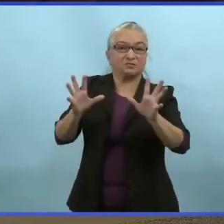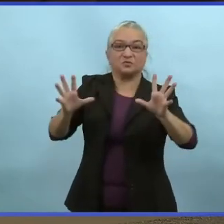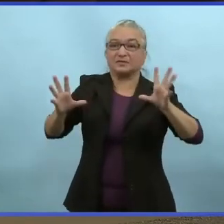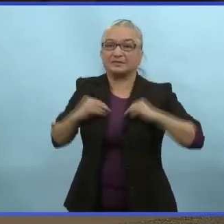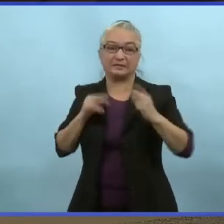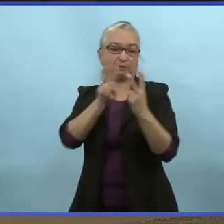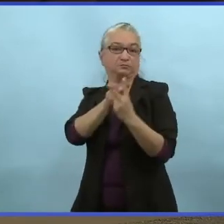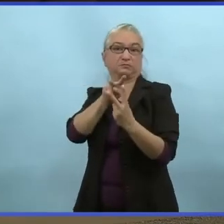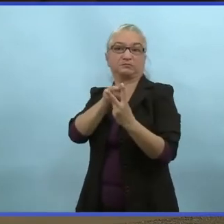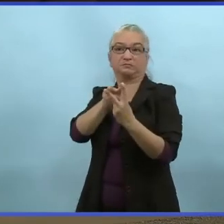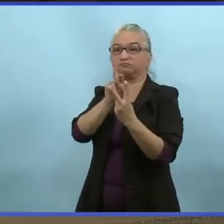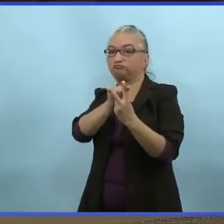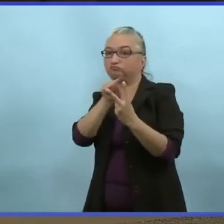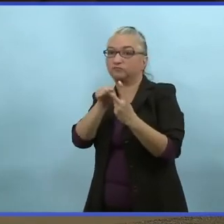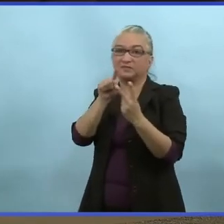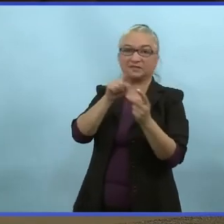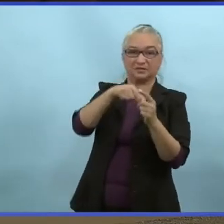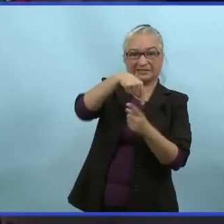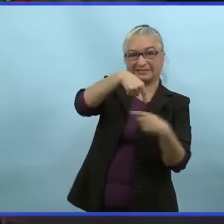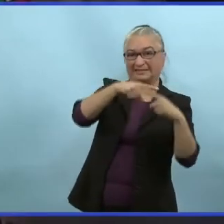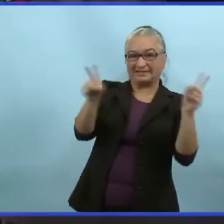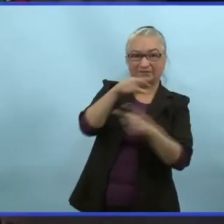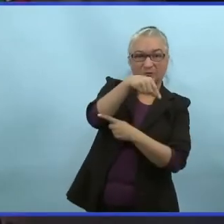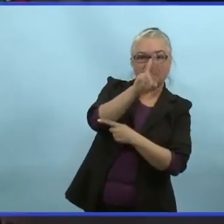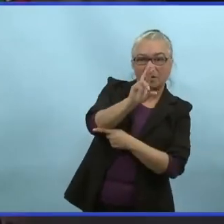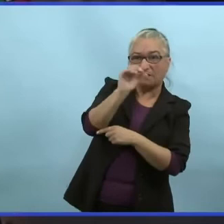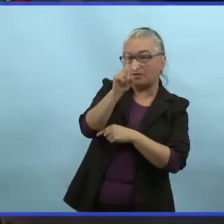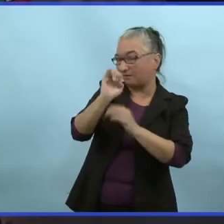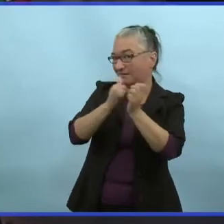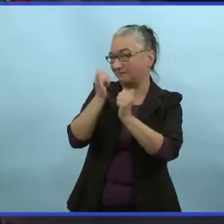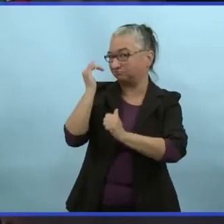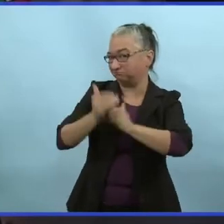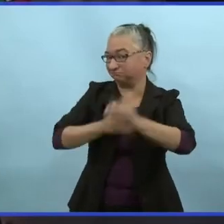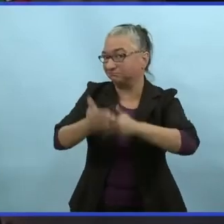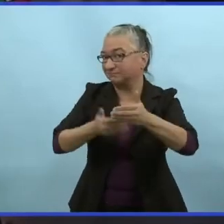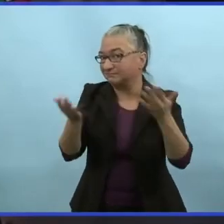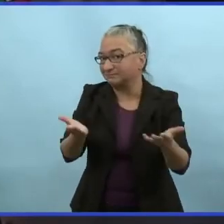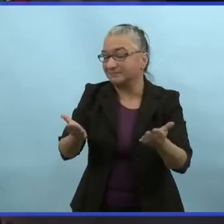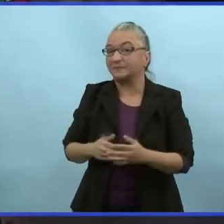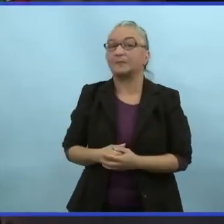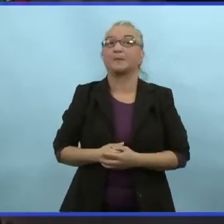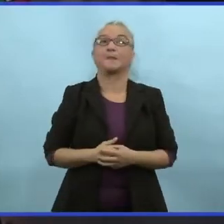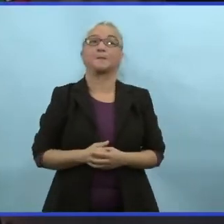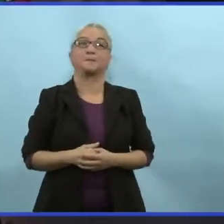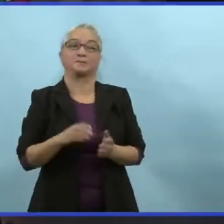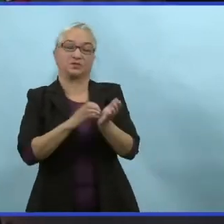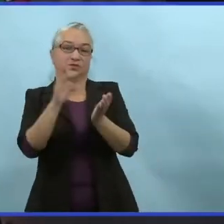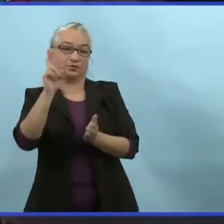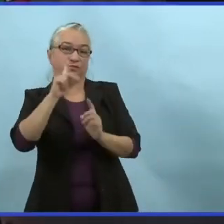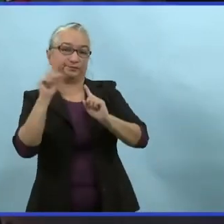donner aux entreprises qui vont devoir maintenant gérer deux codes QR ?